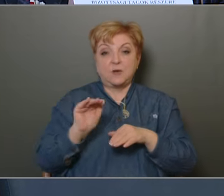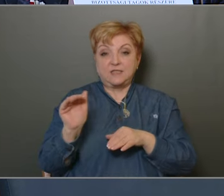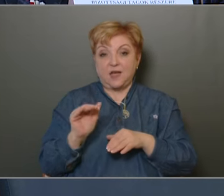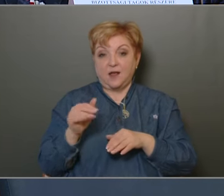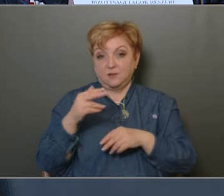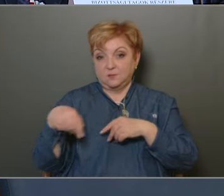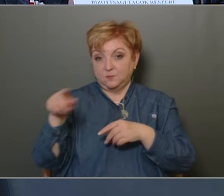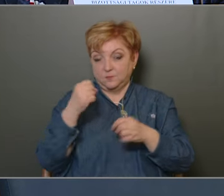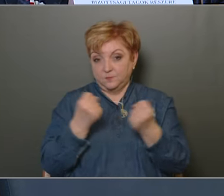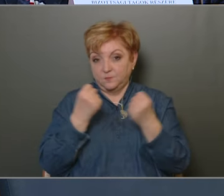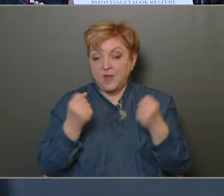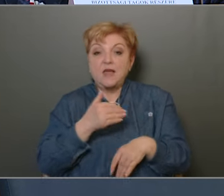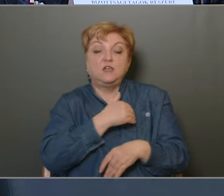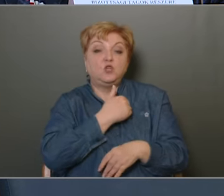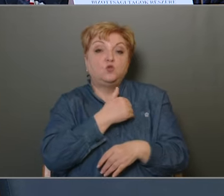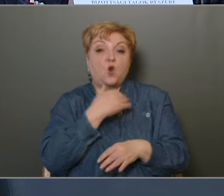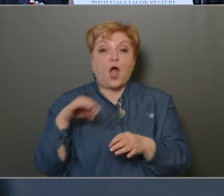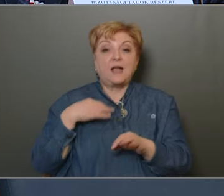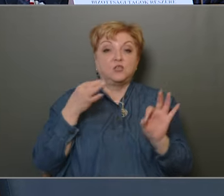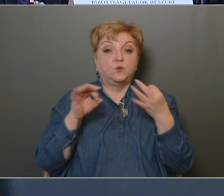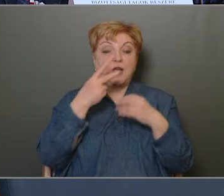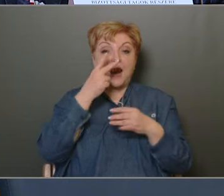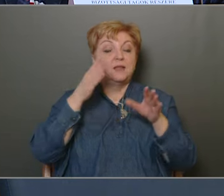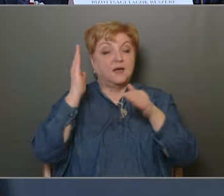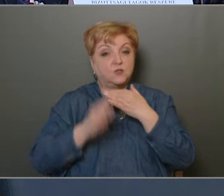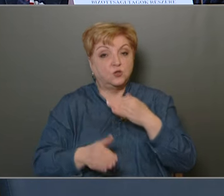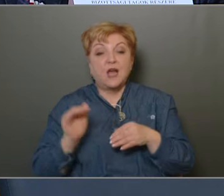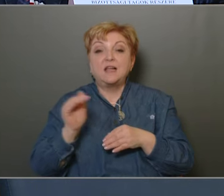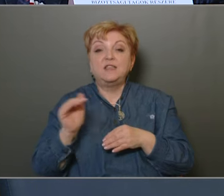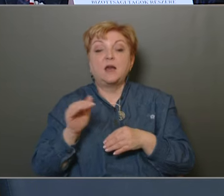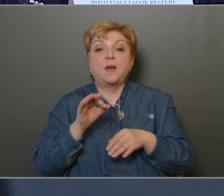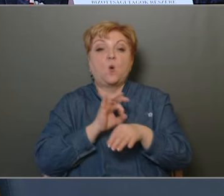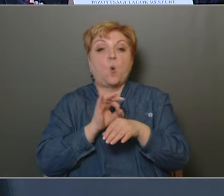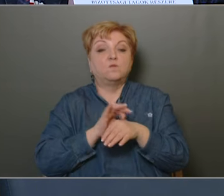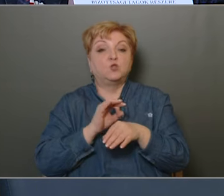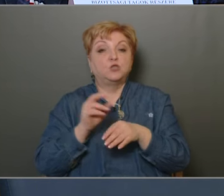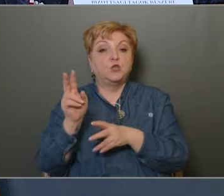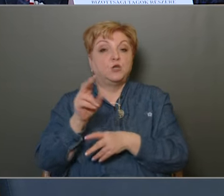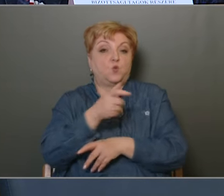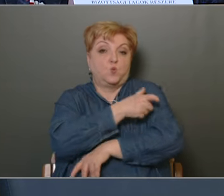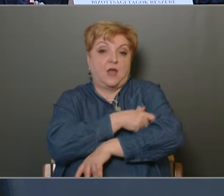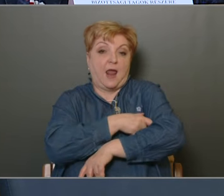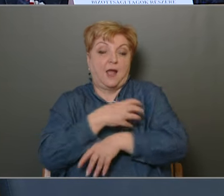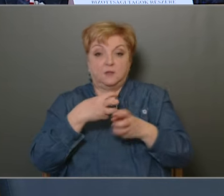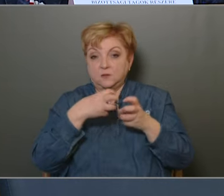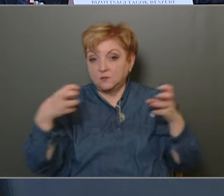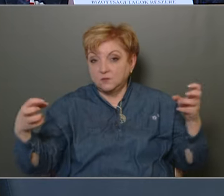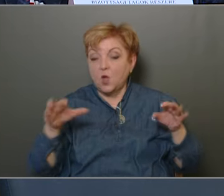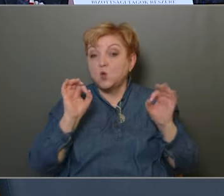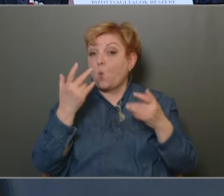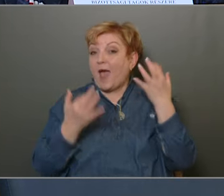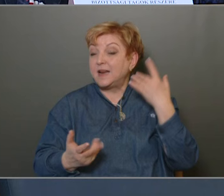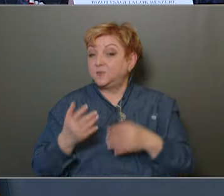Az iskolai egészségügyi ellátást is elvégeztük. A gyermekorvosi ügyelet tartása is meghosszabbításra került. Jó